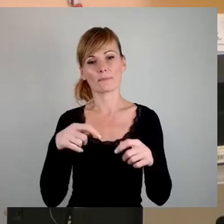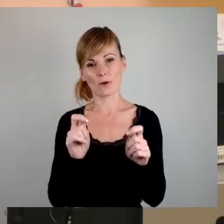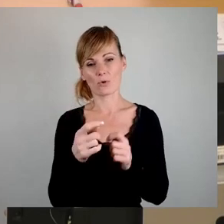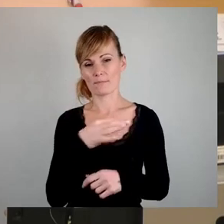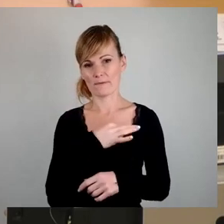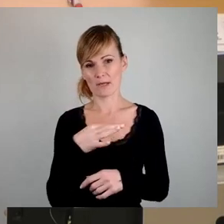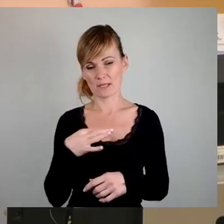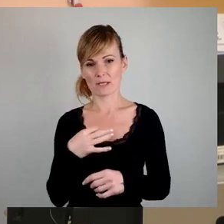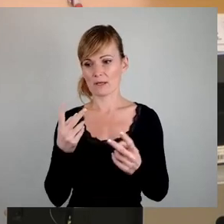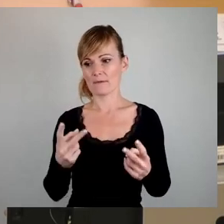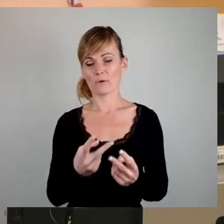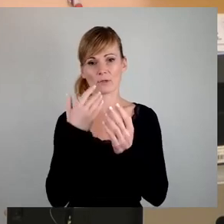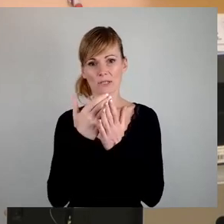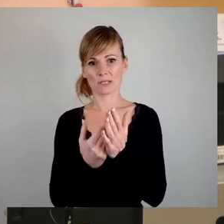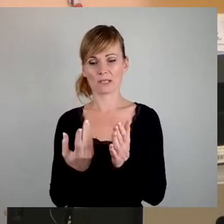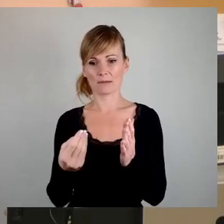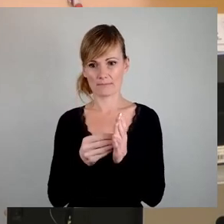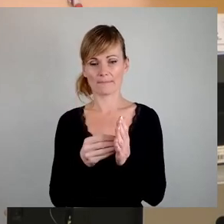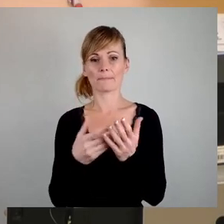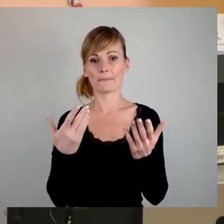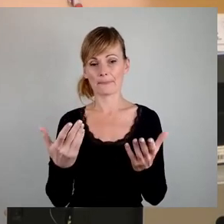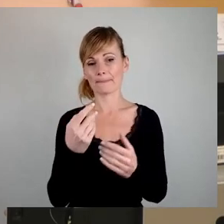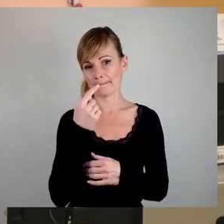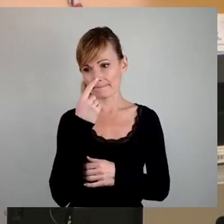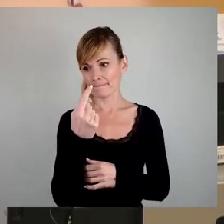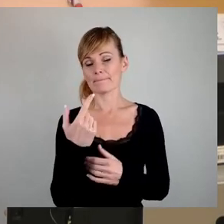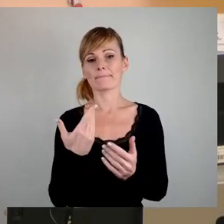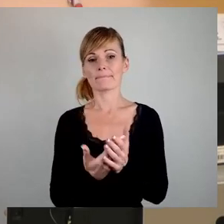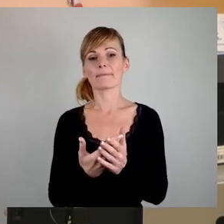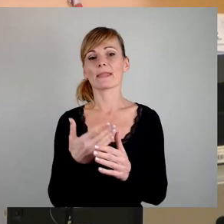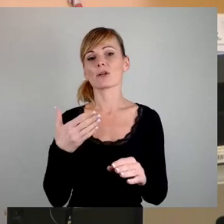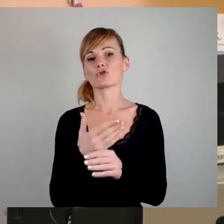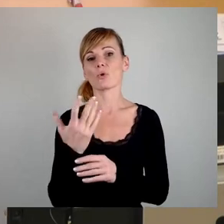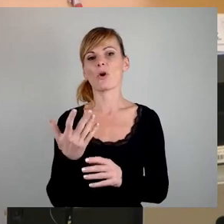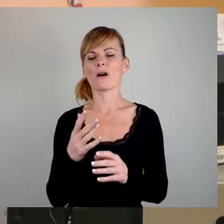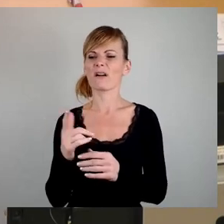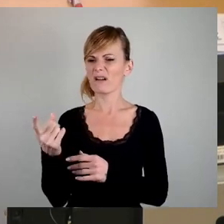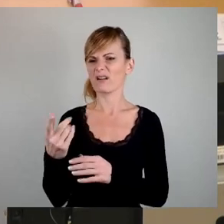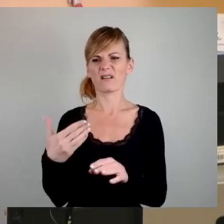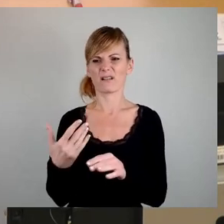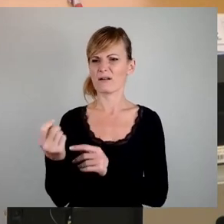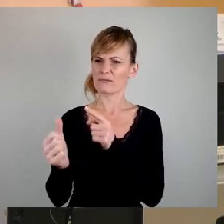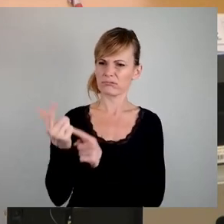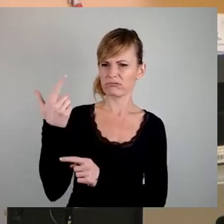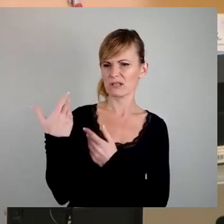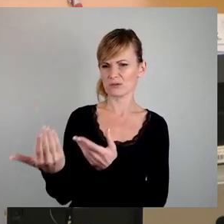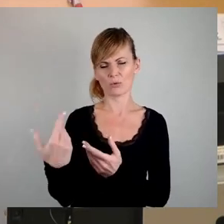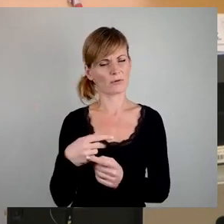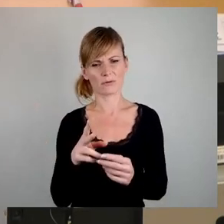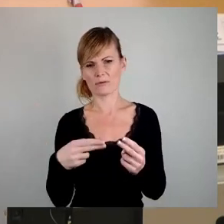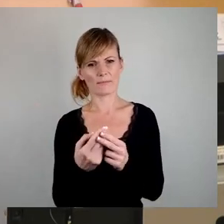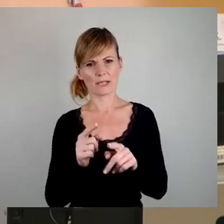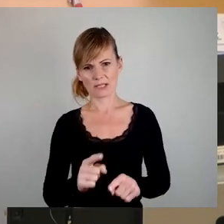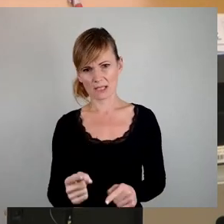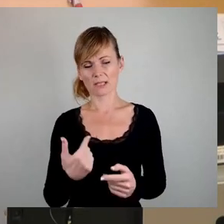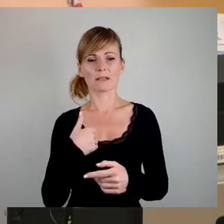hinaus. Insofern denke ich mal, dieses Störfeuer von rechts wirklich unpassend ist, dass wir in der Situation sind, wirklich mal Wohnungen zu kaufen,